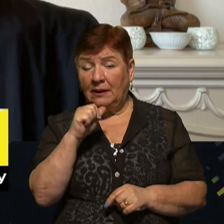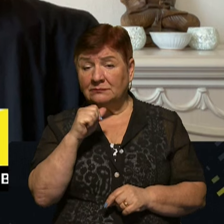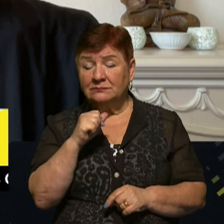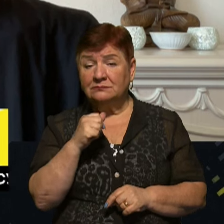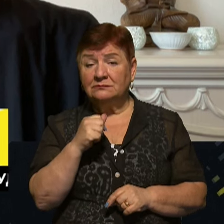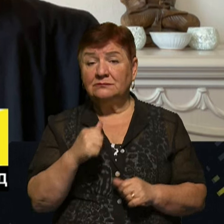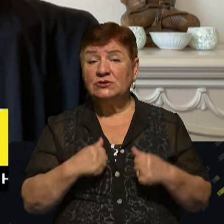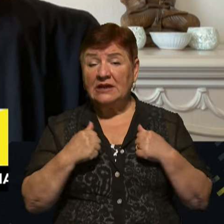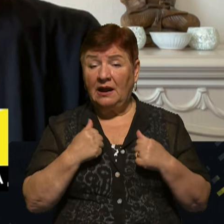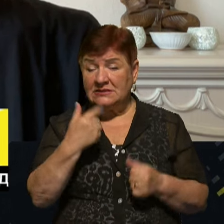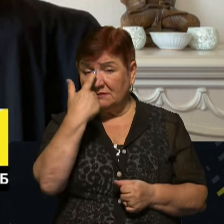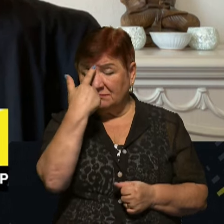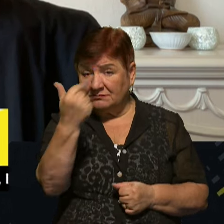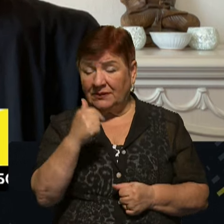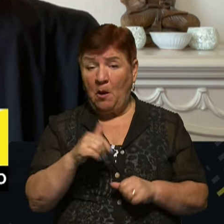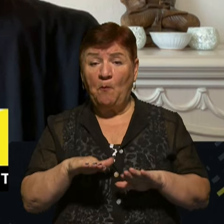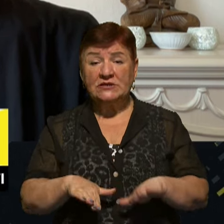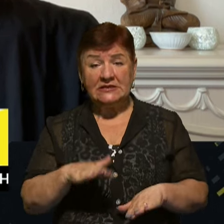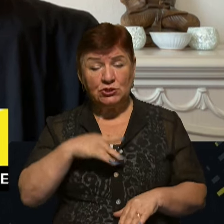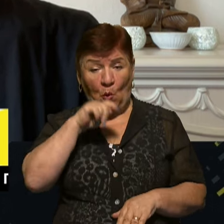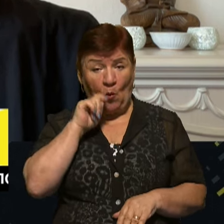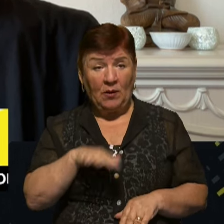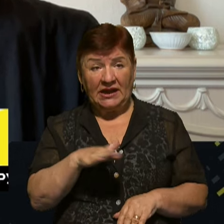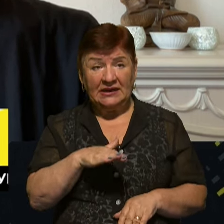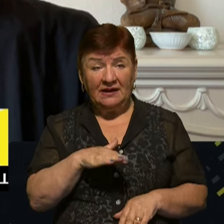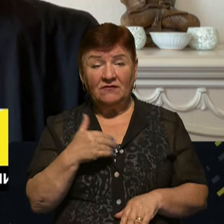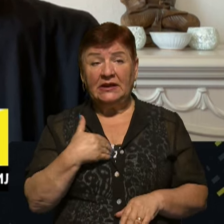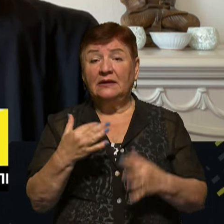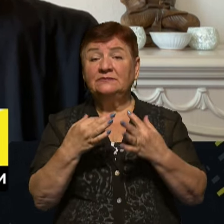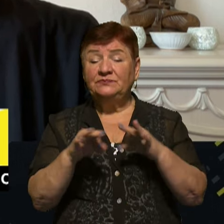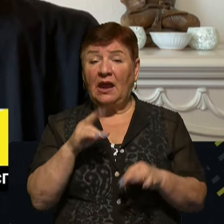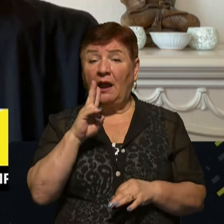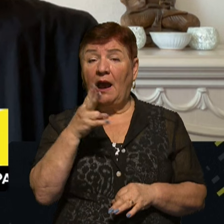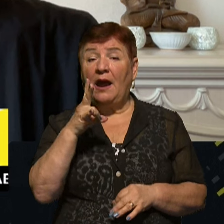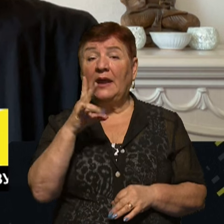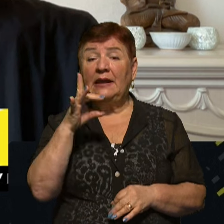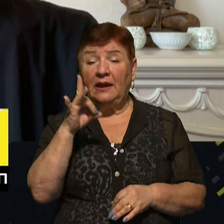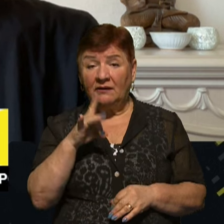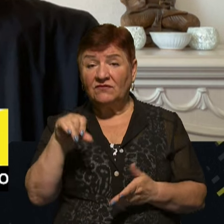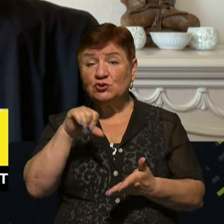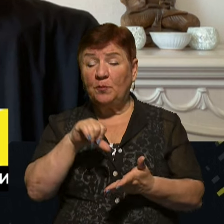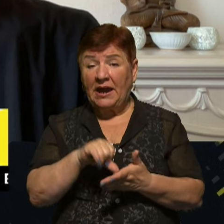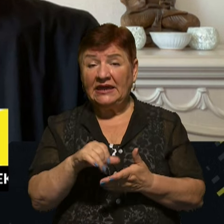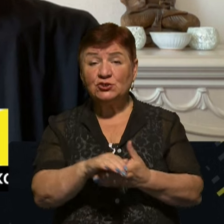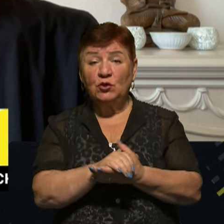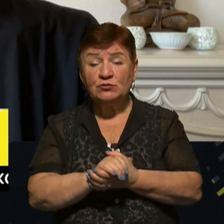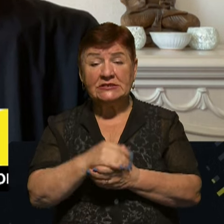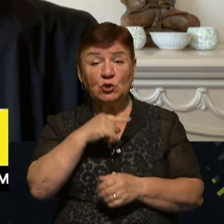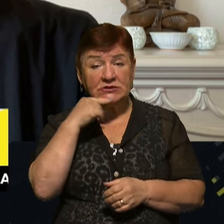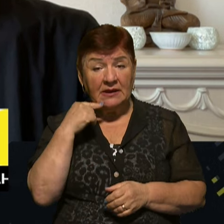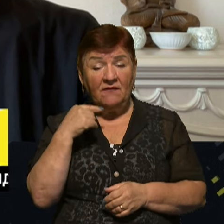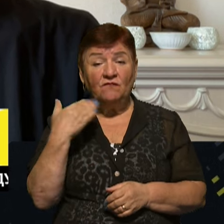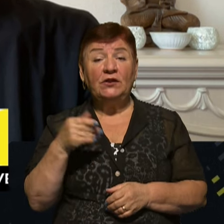України? Позиція КНР антидемократична в своїй природі. Тобто КНР виступає ідеологічною союзницею Росії. Вони